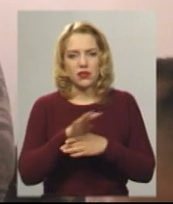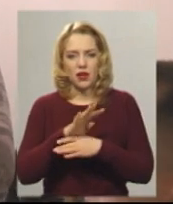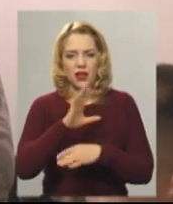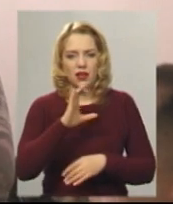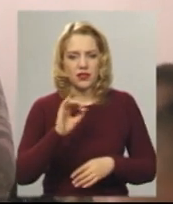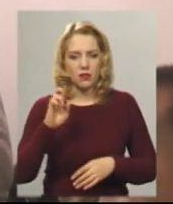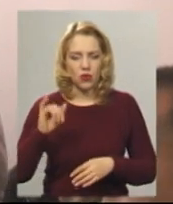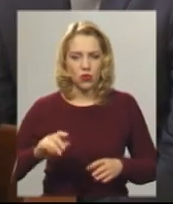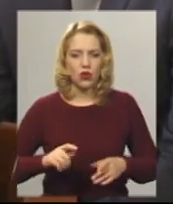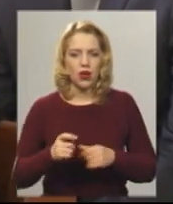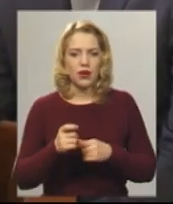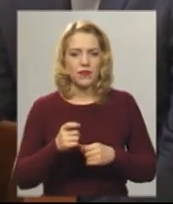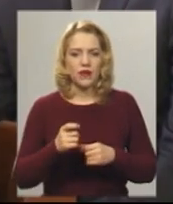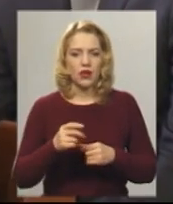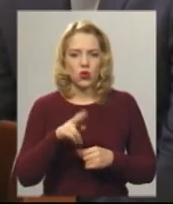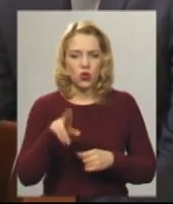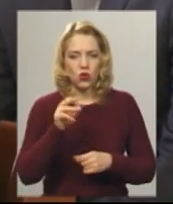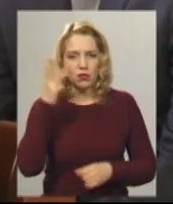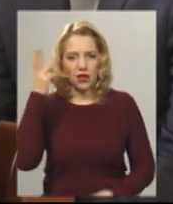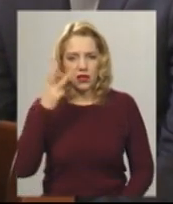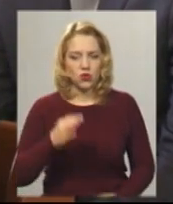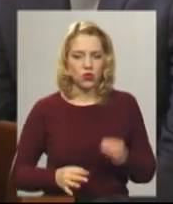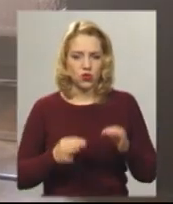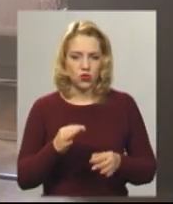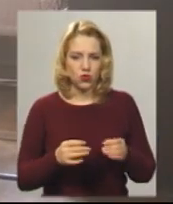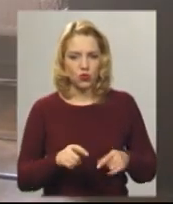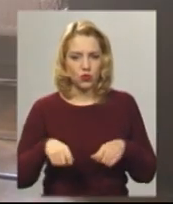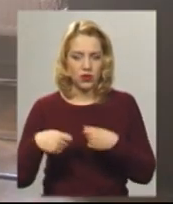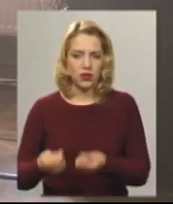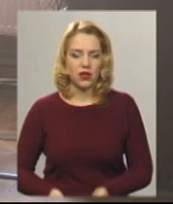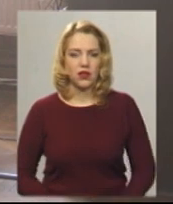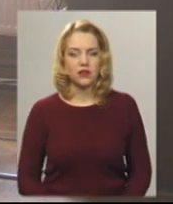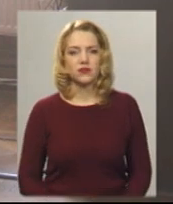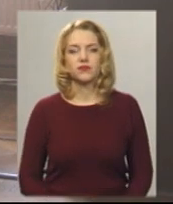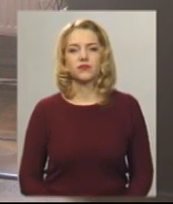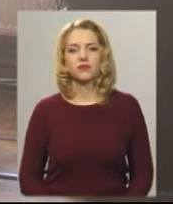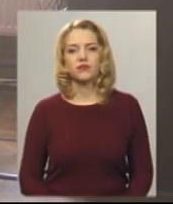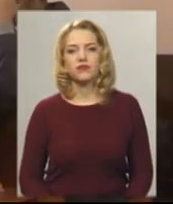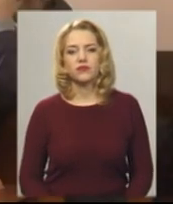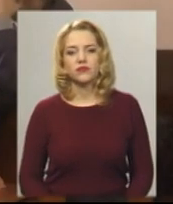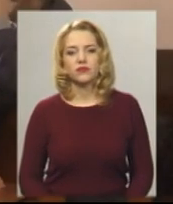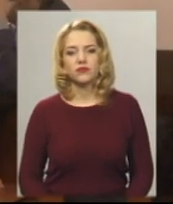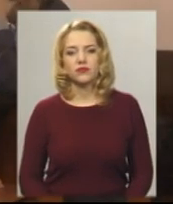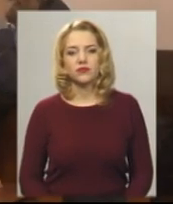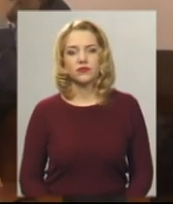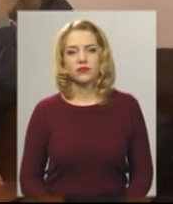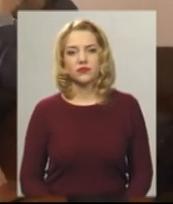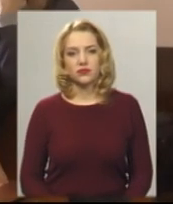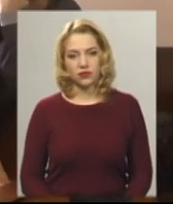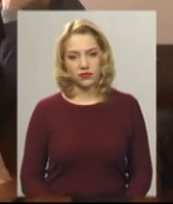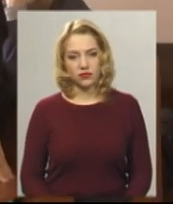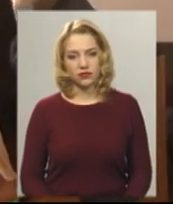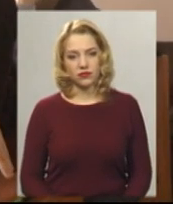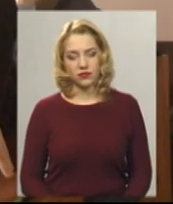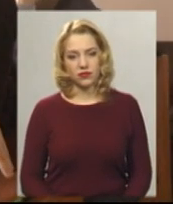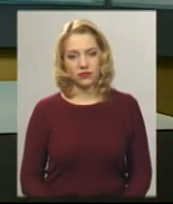СБУ в Хмельницькій області до Хмельницького міськрайонного суду. Дарина Денисенко, Анастасія Збродова, Віктор Кривий, Юрій Чорний. Новини на Суспільному.